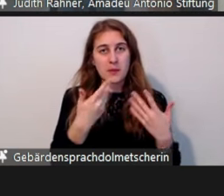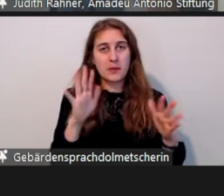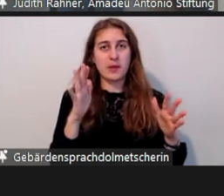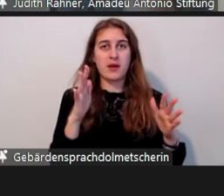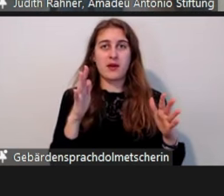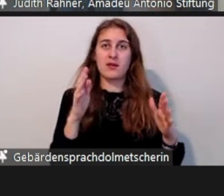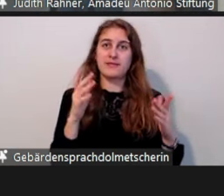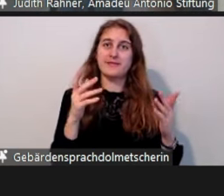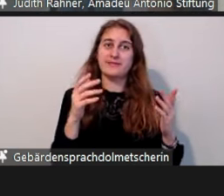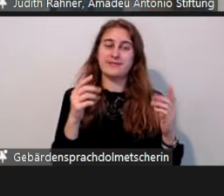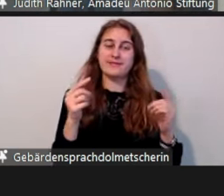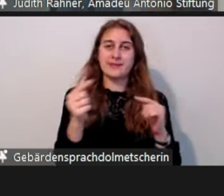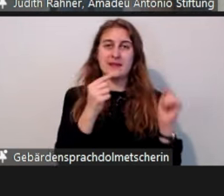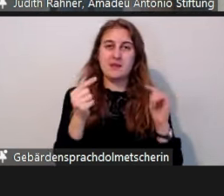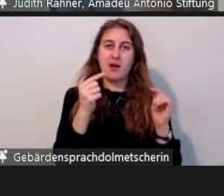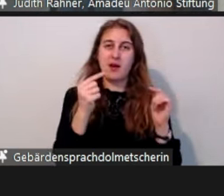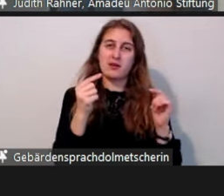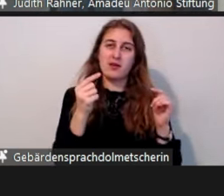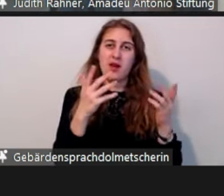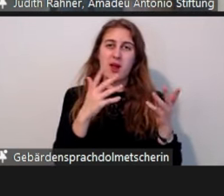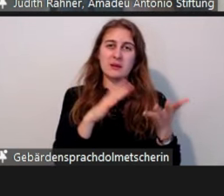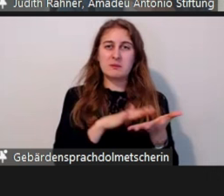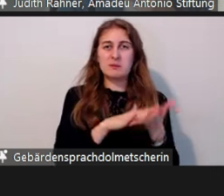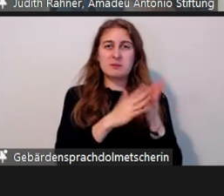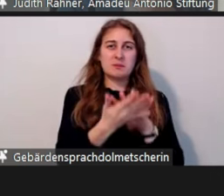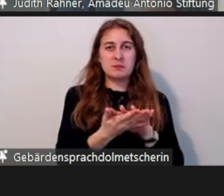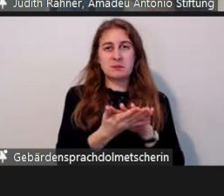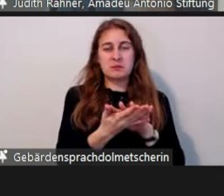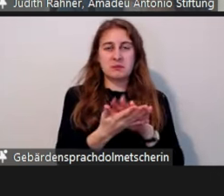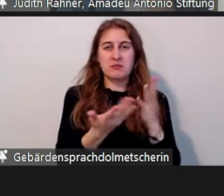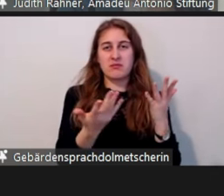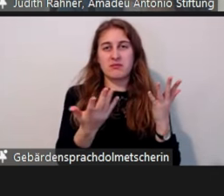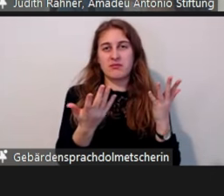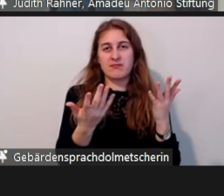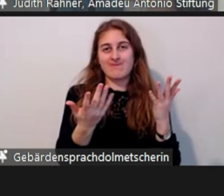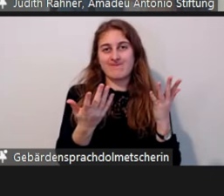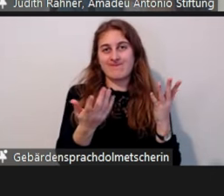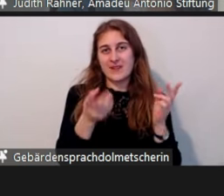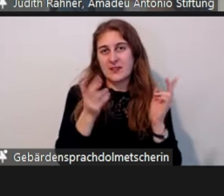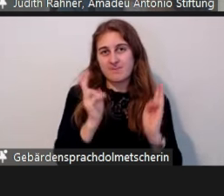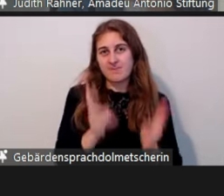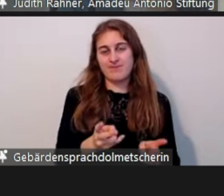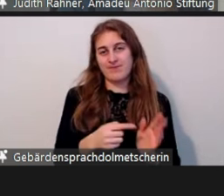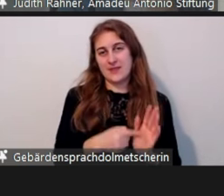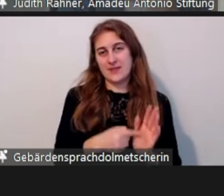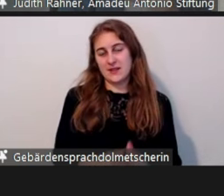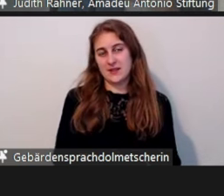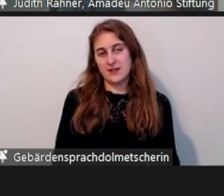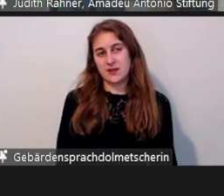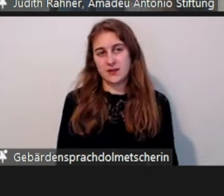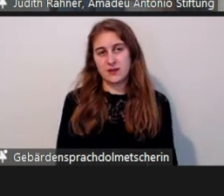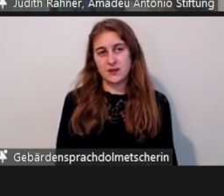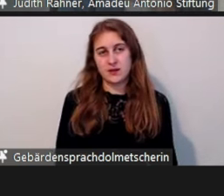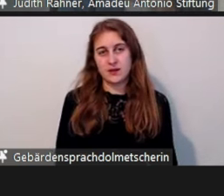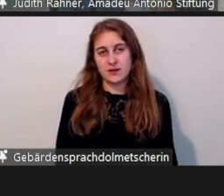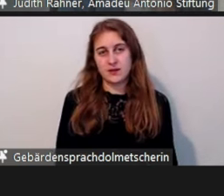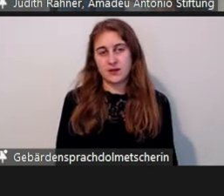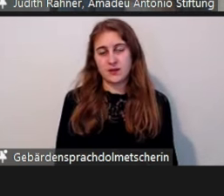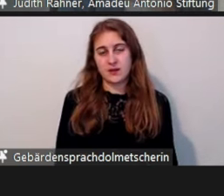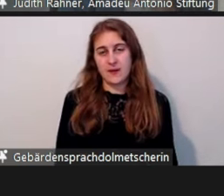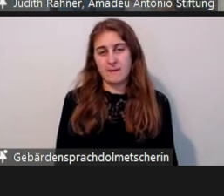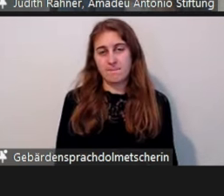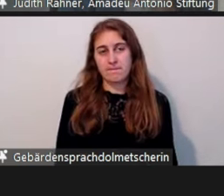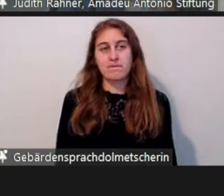Debatte letztendlich. Als letzter Punkt, das, was wir im Lagebild jetzt besprochen haben, ist ein erster Überblick über